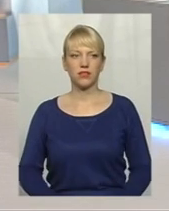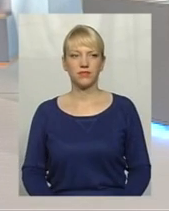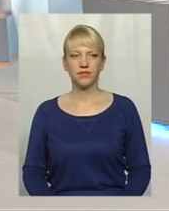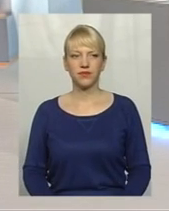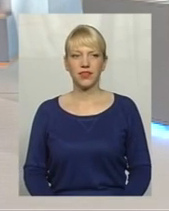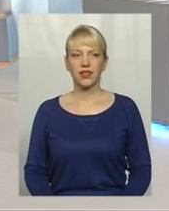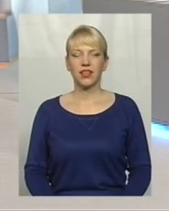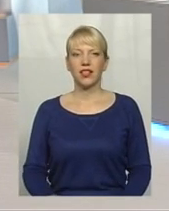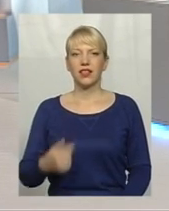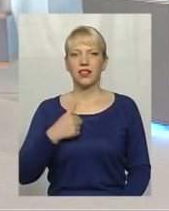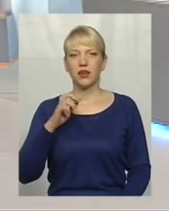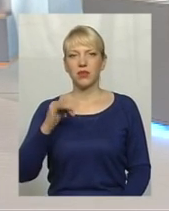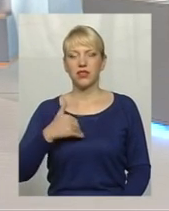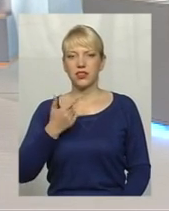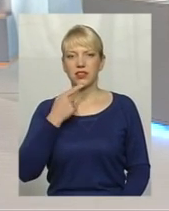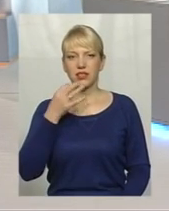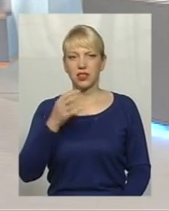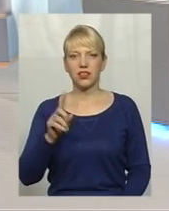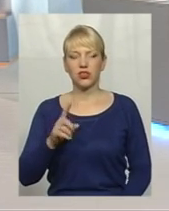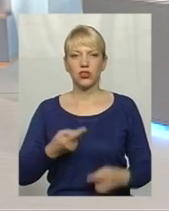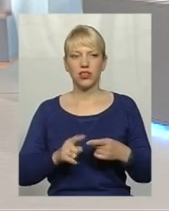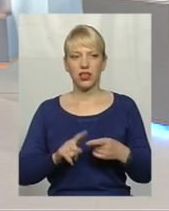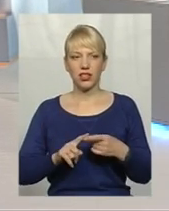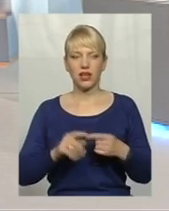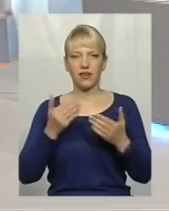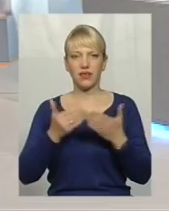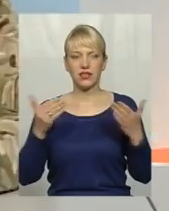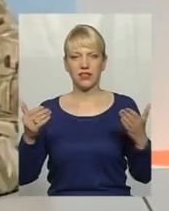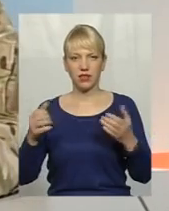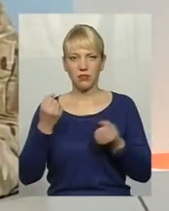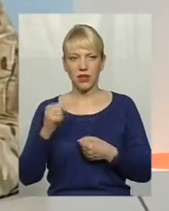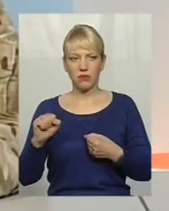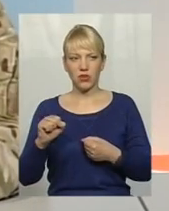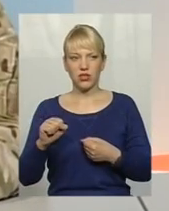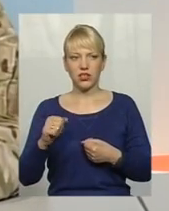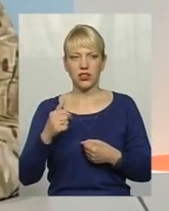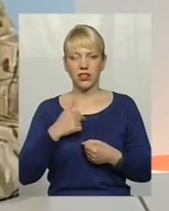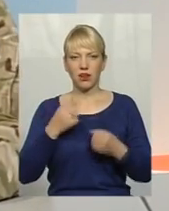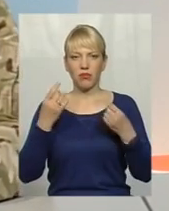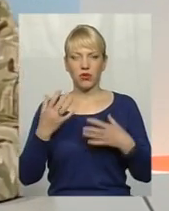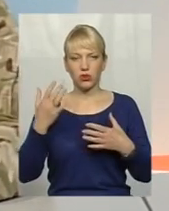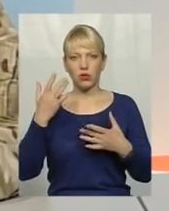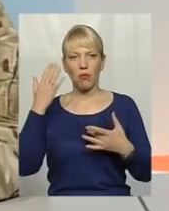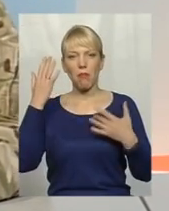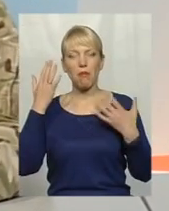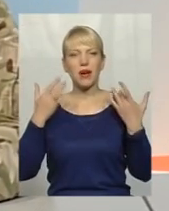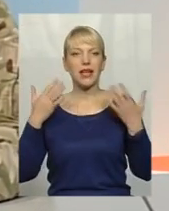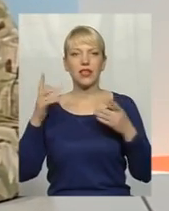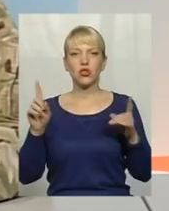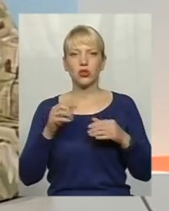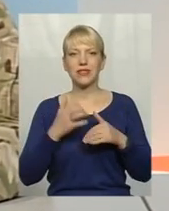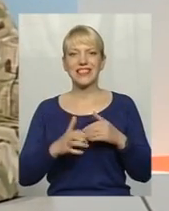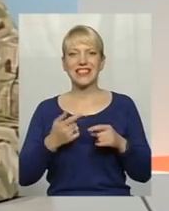Я хотіла б сказати, що до цієї передачі, до цієї виставки «Переможці» я просто мрію, щоб саме серед тих